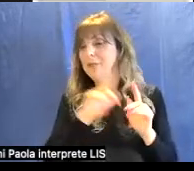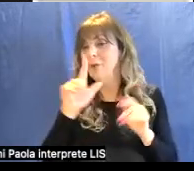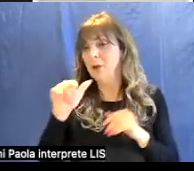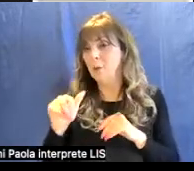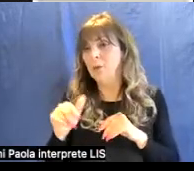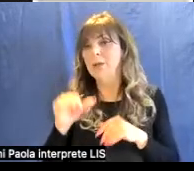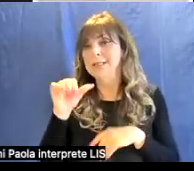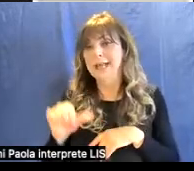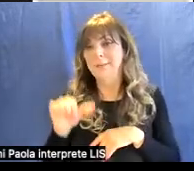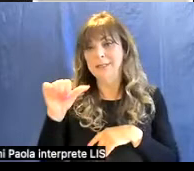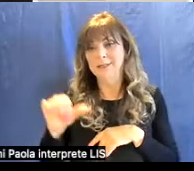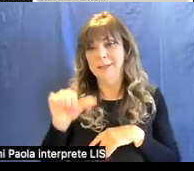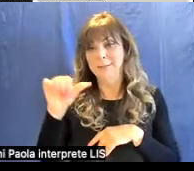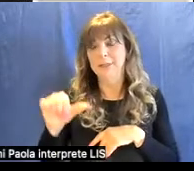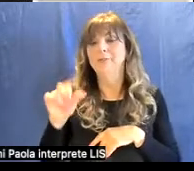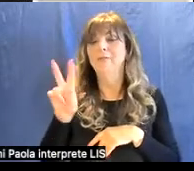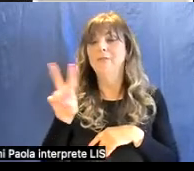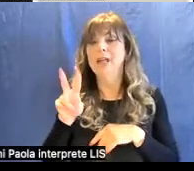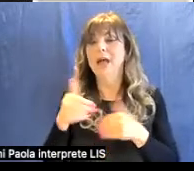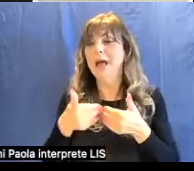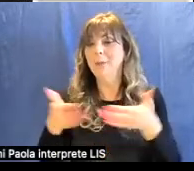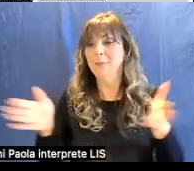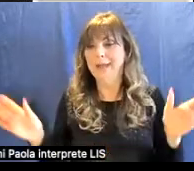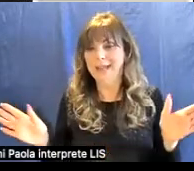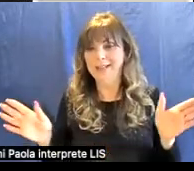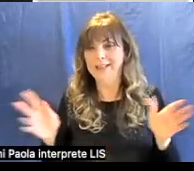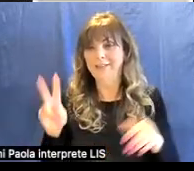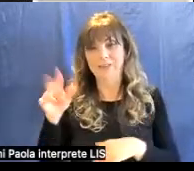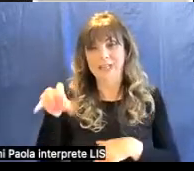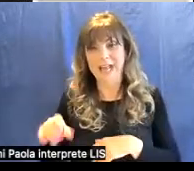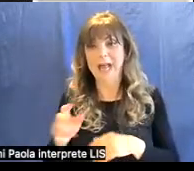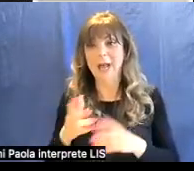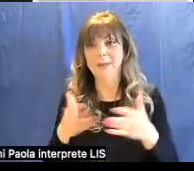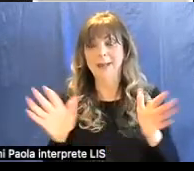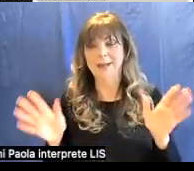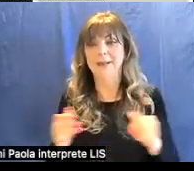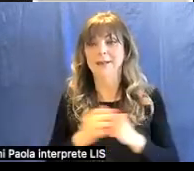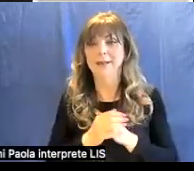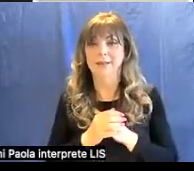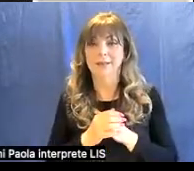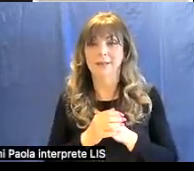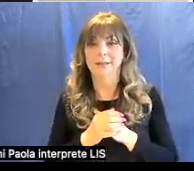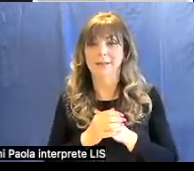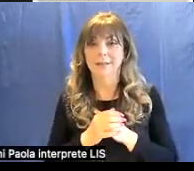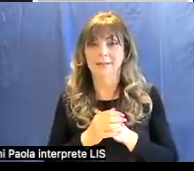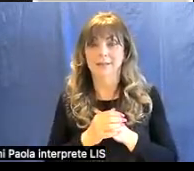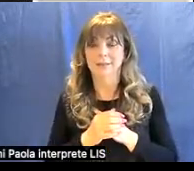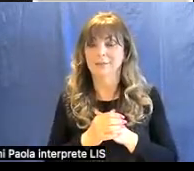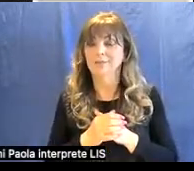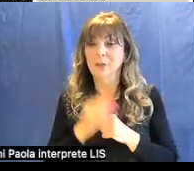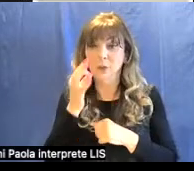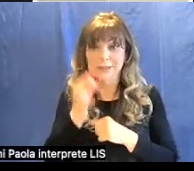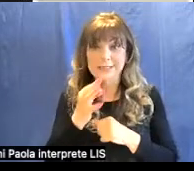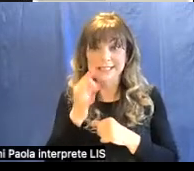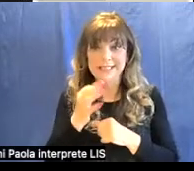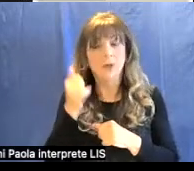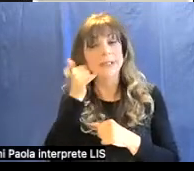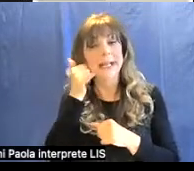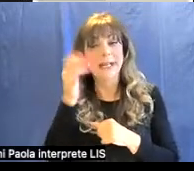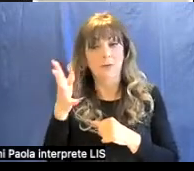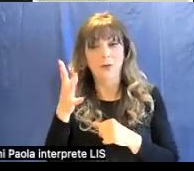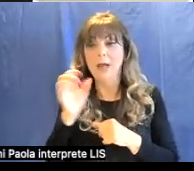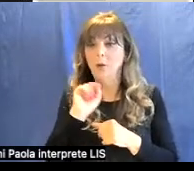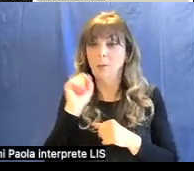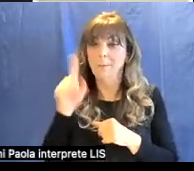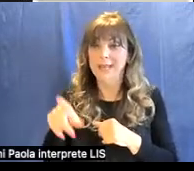i sabati, la villa sarà aperta comunque innanzitutto come indicazione posso darvi questa indicazione comunque vi consiglio di telefonare o di mandare una